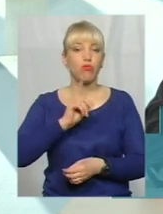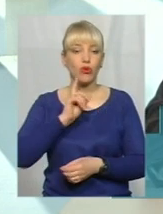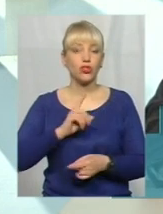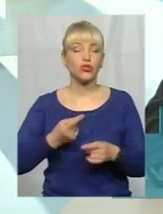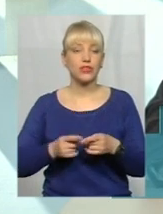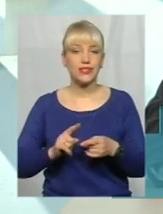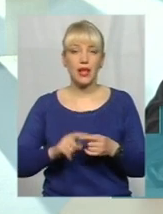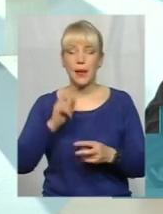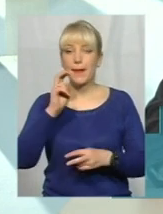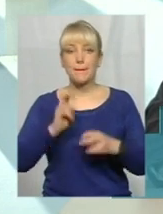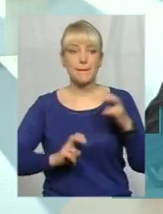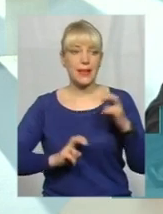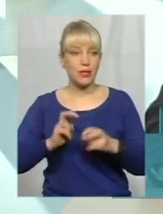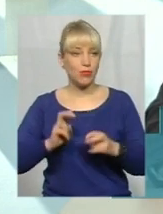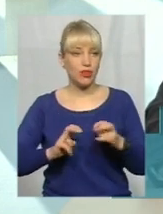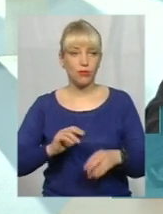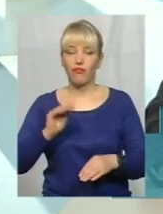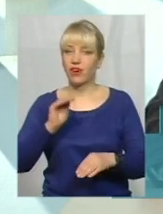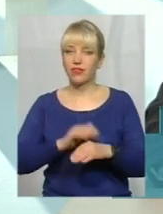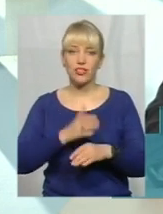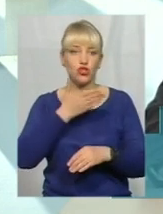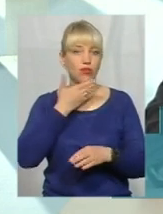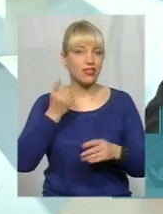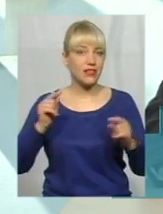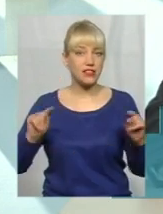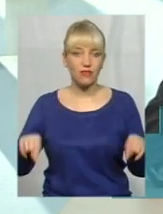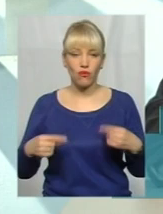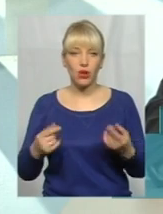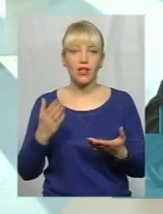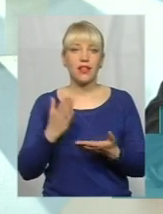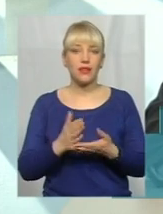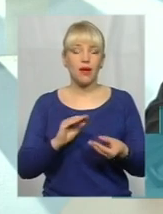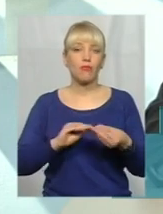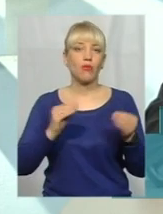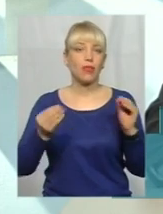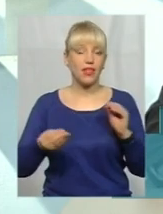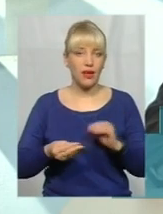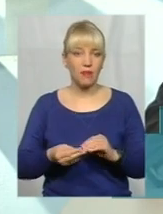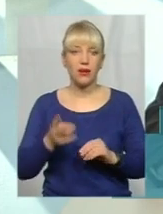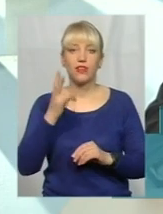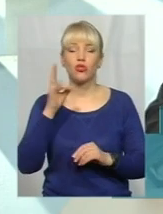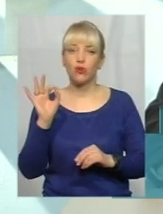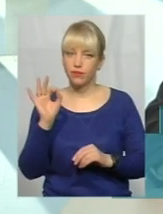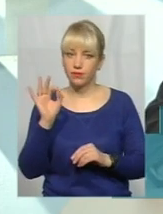підприємство фактично не створено, є певні проблеми, але,